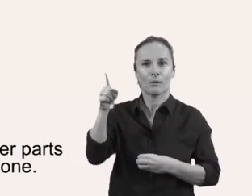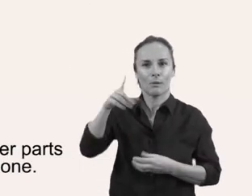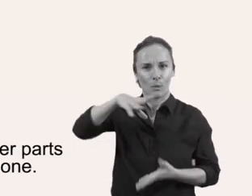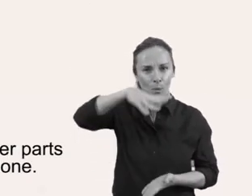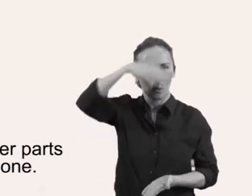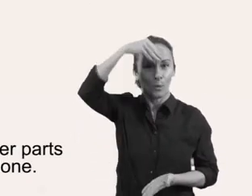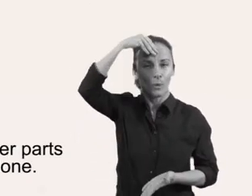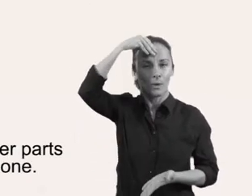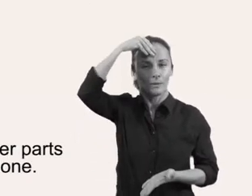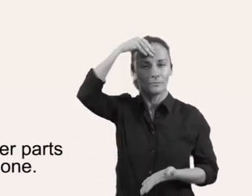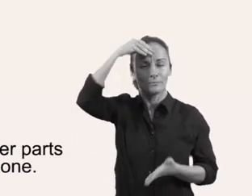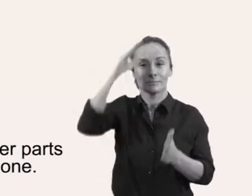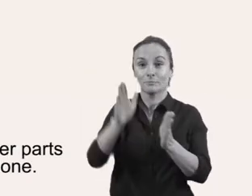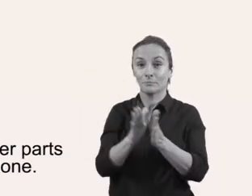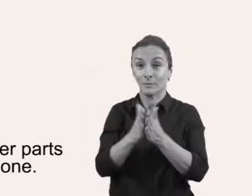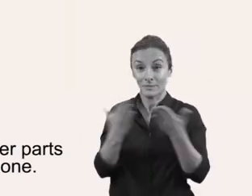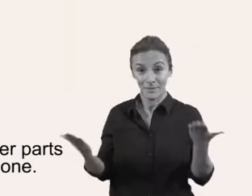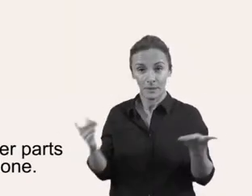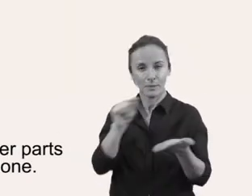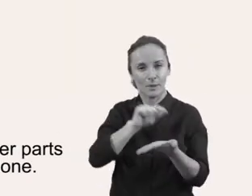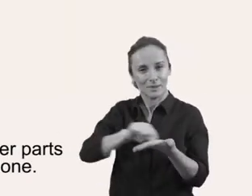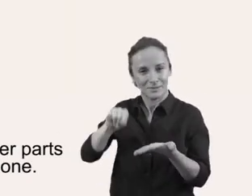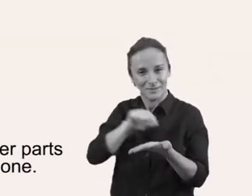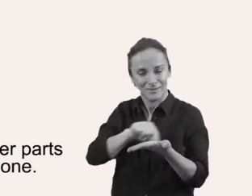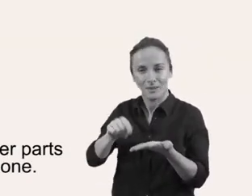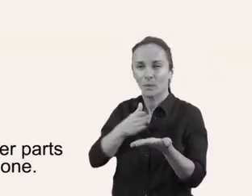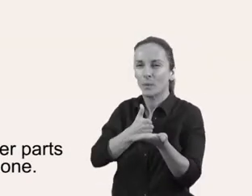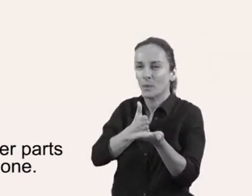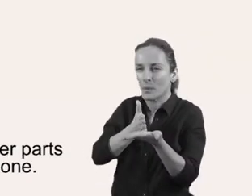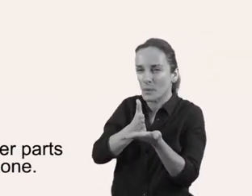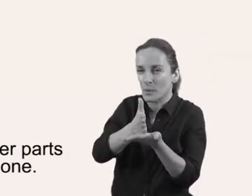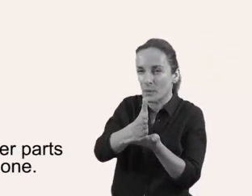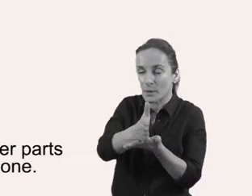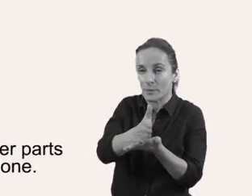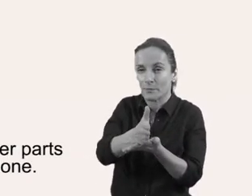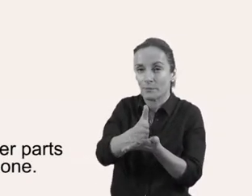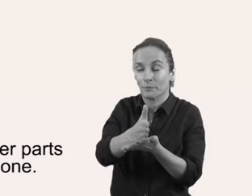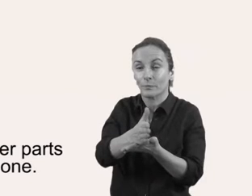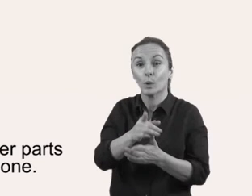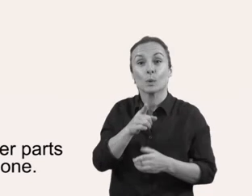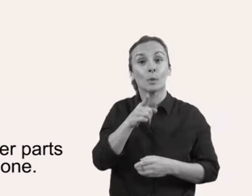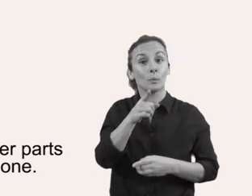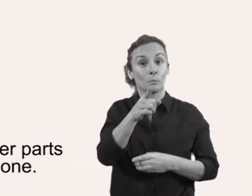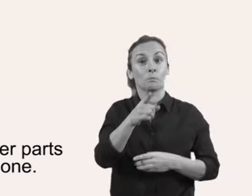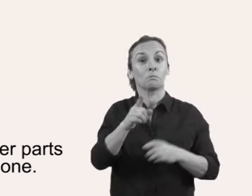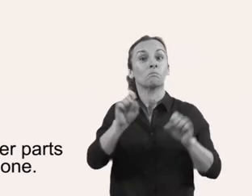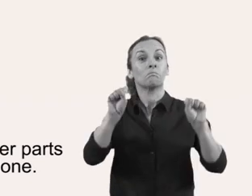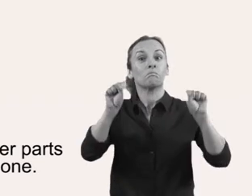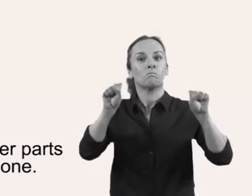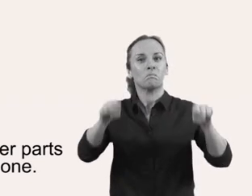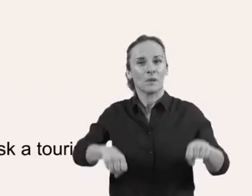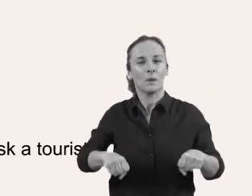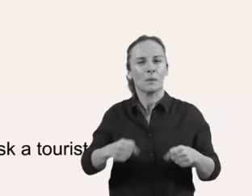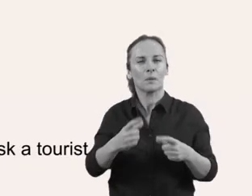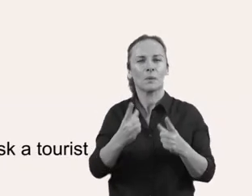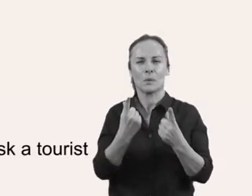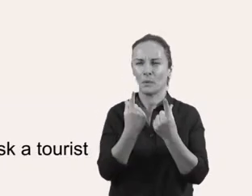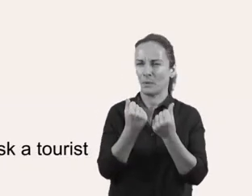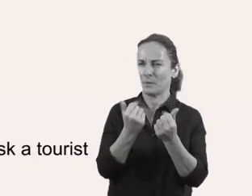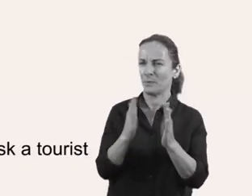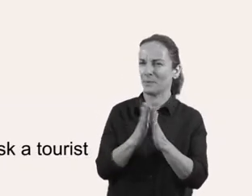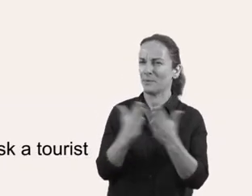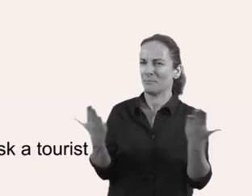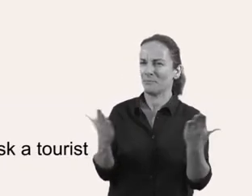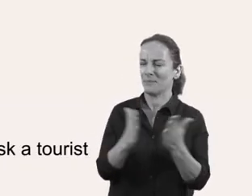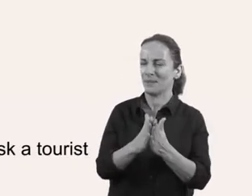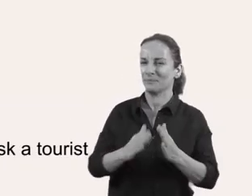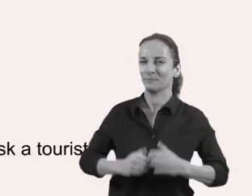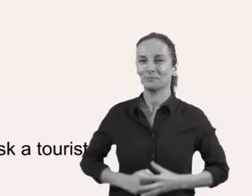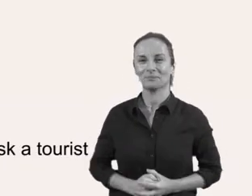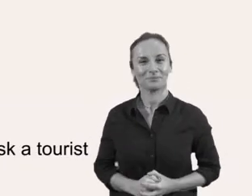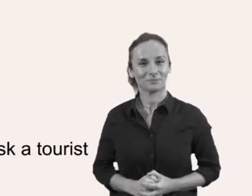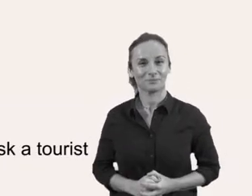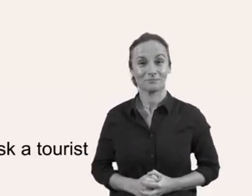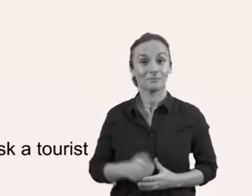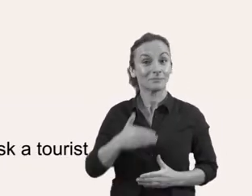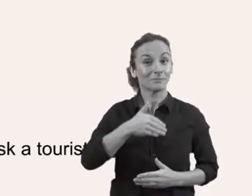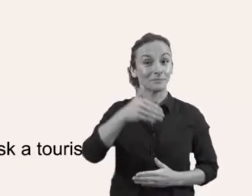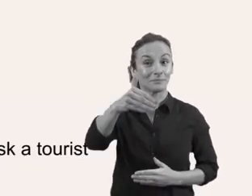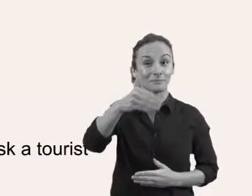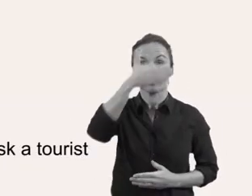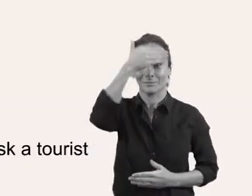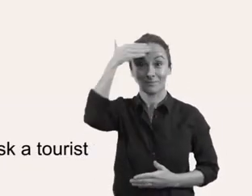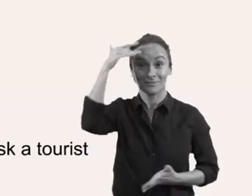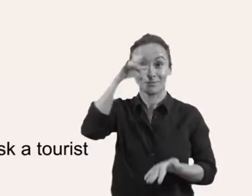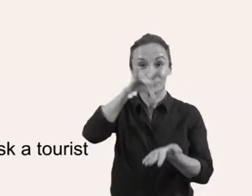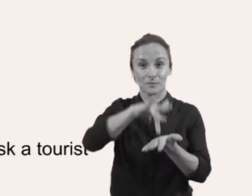Com han fet sempre els mariners, tu també pots recopilar històries d'altres mars. A l'estiu, demana al veïnat o veïnada de